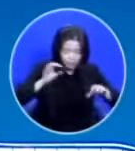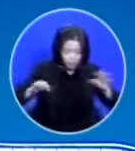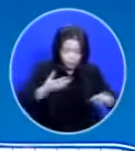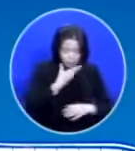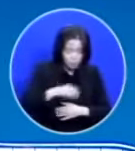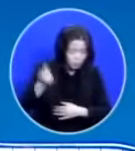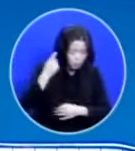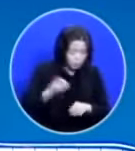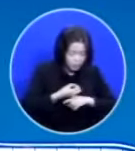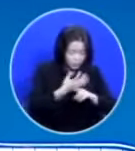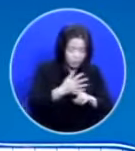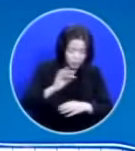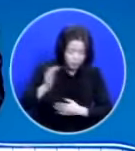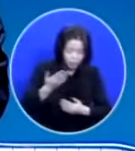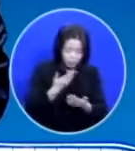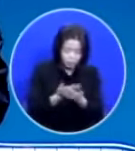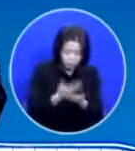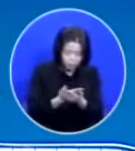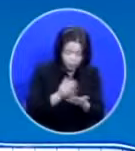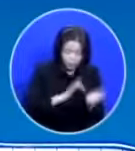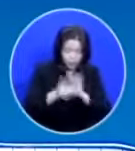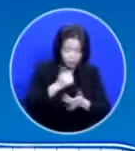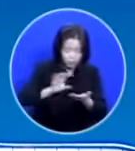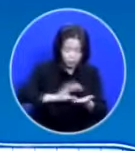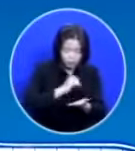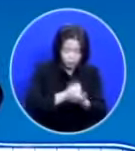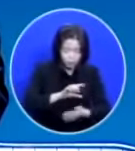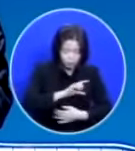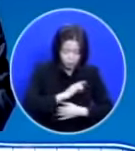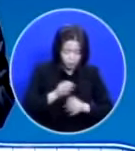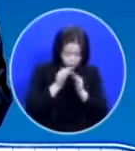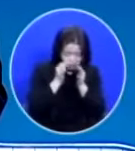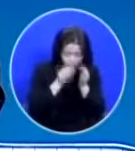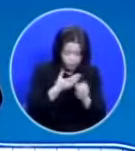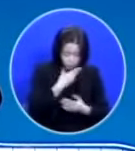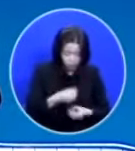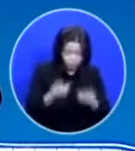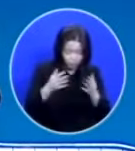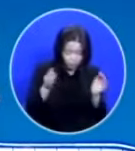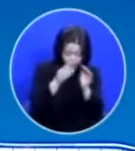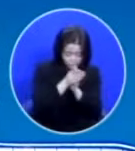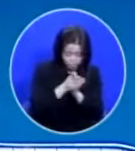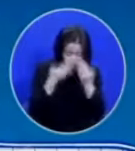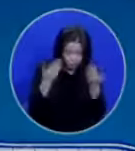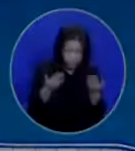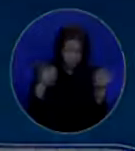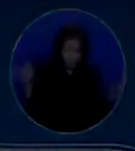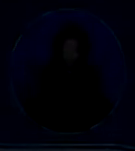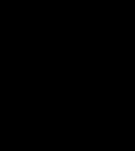전해지게 해주옵소서 예수 그리스도 이름으로 간절히 축복하며 기도한 나이다 아멘